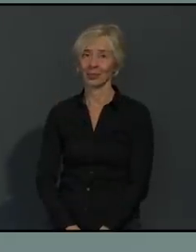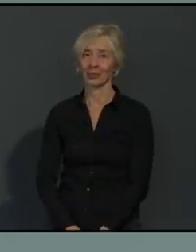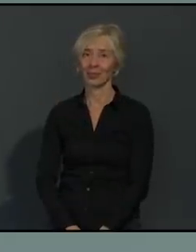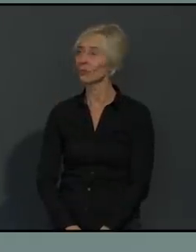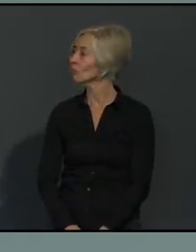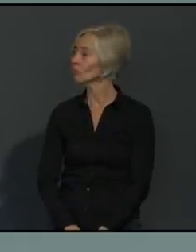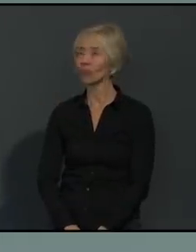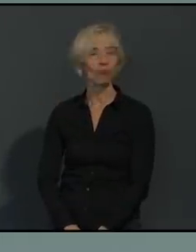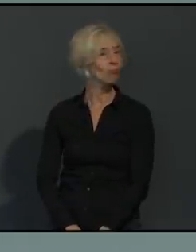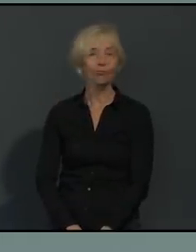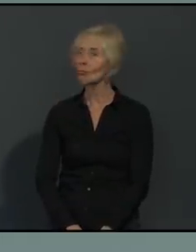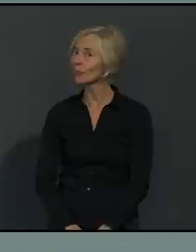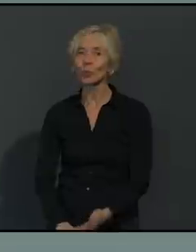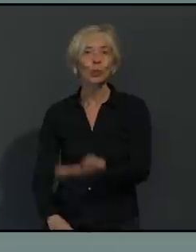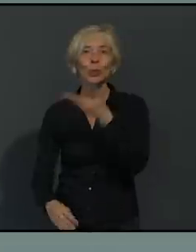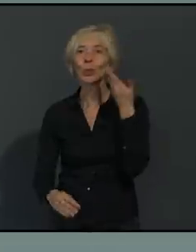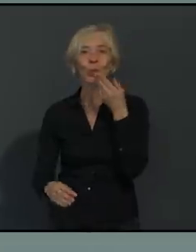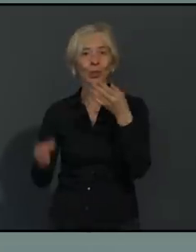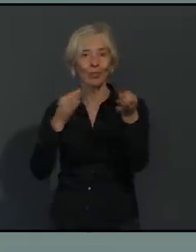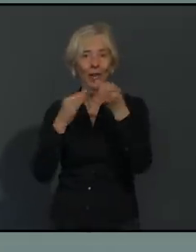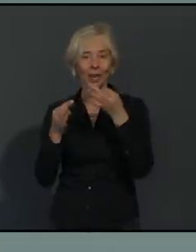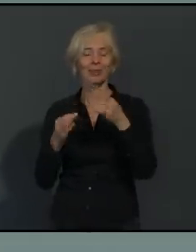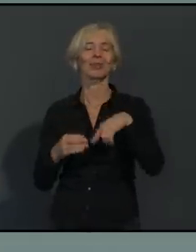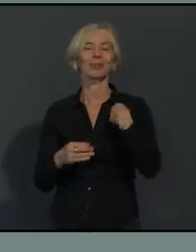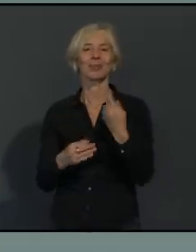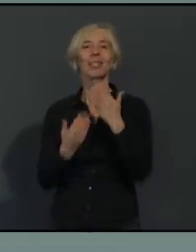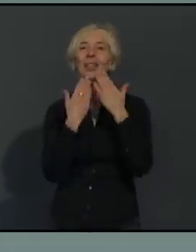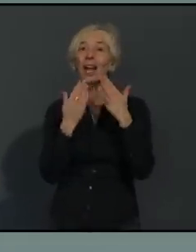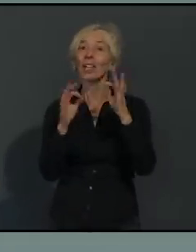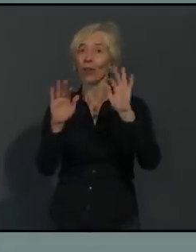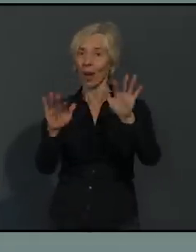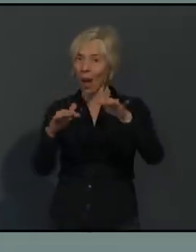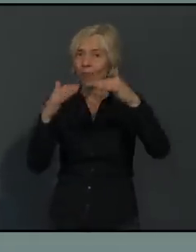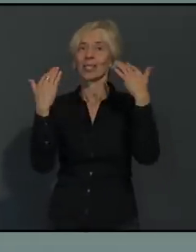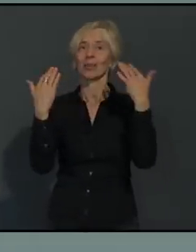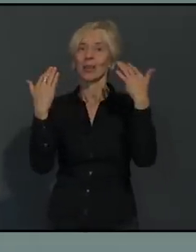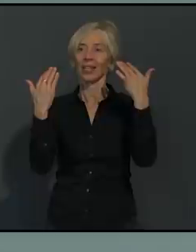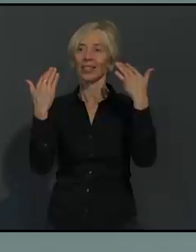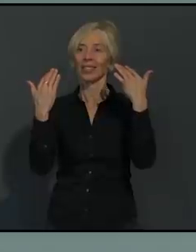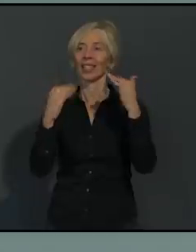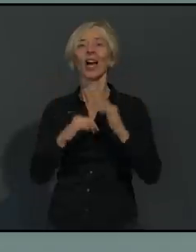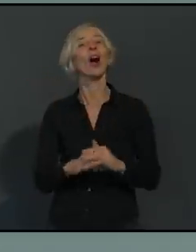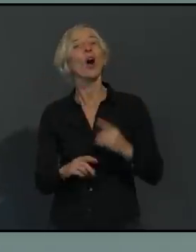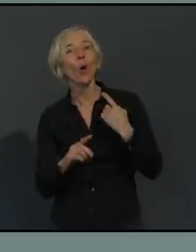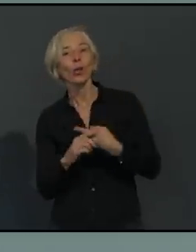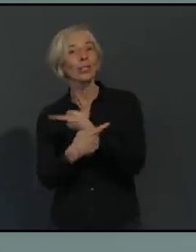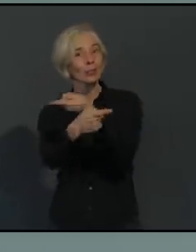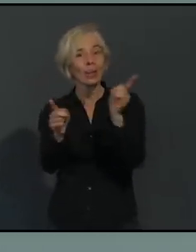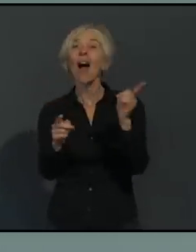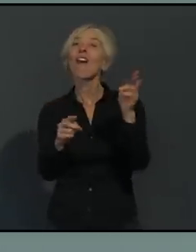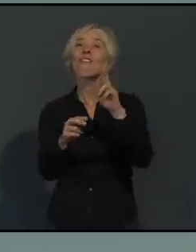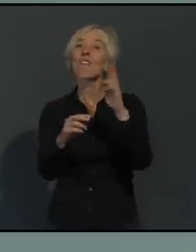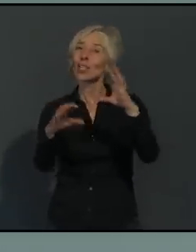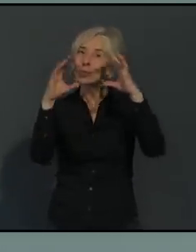Ich sehe keine weiteren Fragen mehr. Dann danke ich Ihnen ganz herzlich für die Aufmerksamkeit. Und ich danke Ihnen, die uns über das Internet